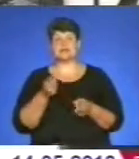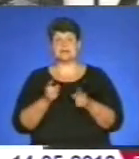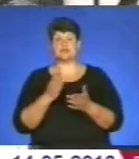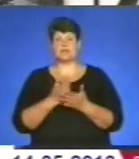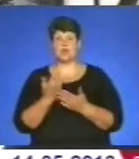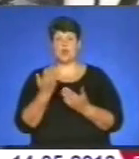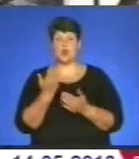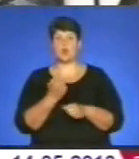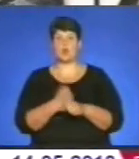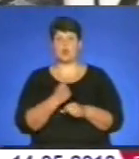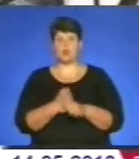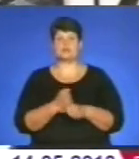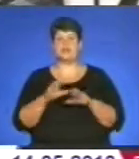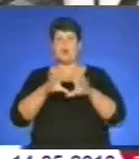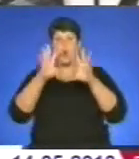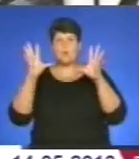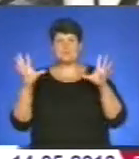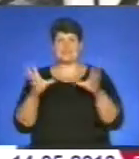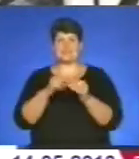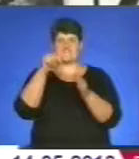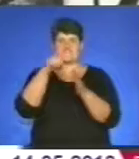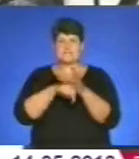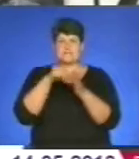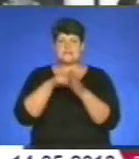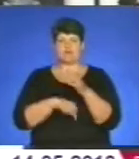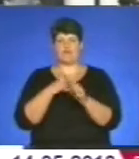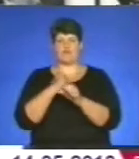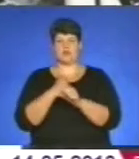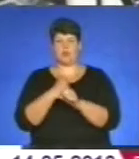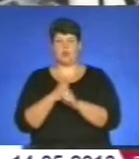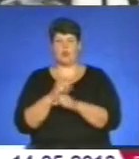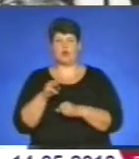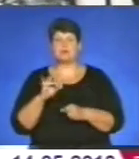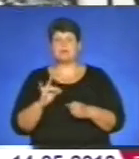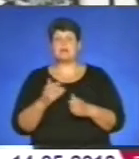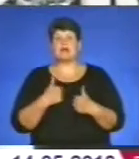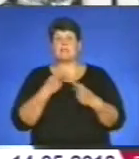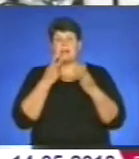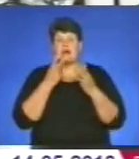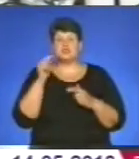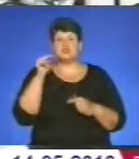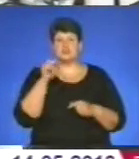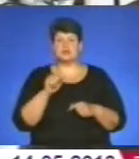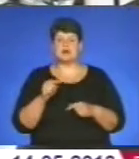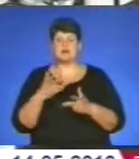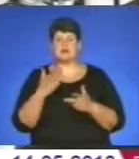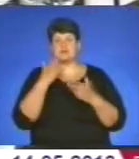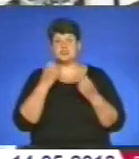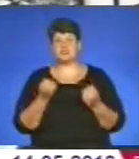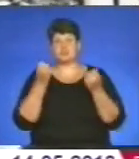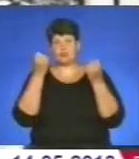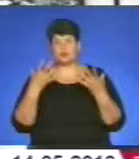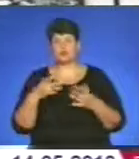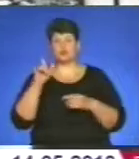роботи це дуже об'ємні і дуже змістовні роботи. Ми бачимо там і звичайну просту людину,